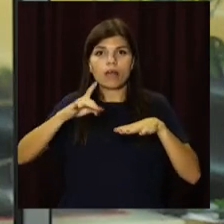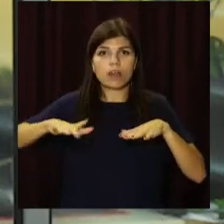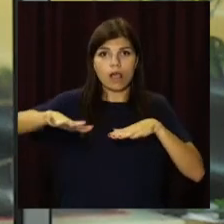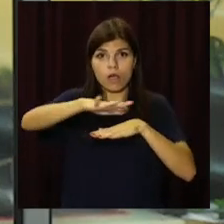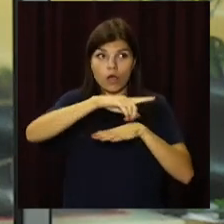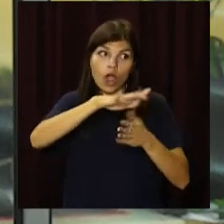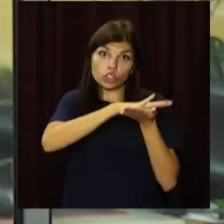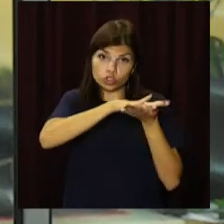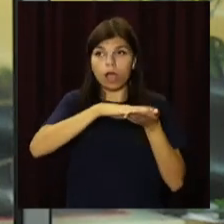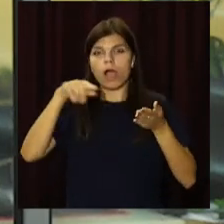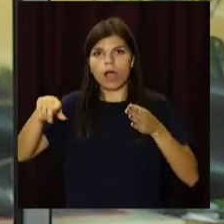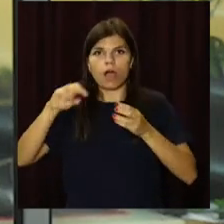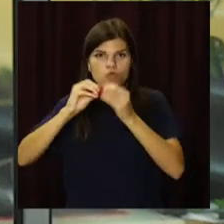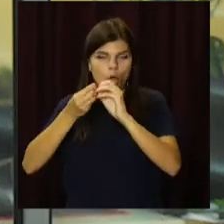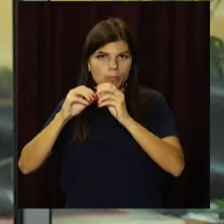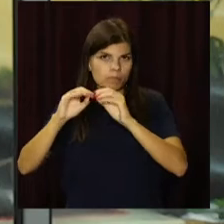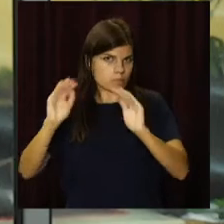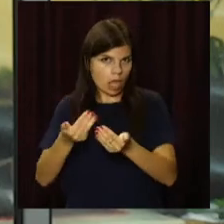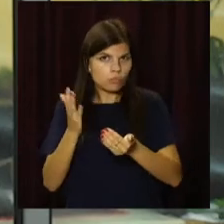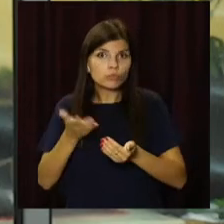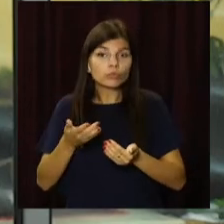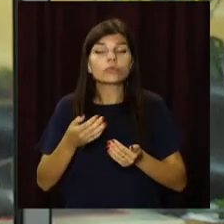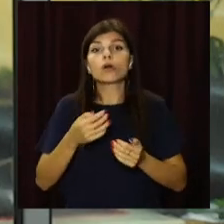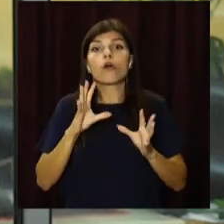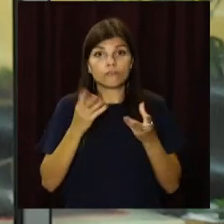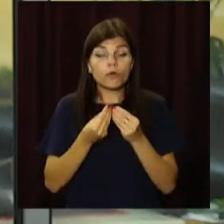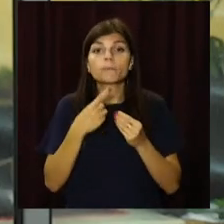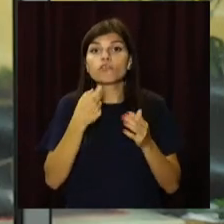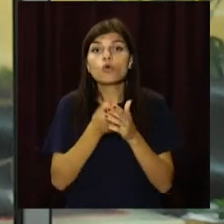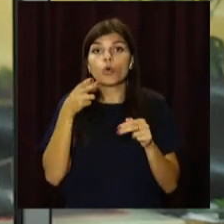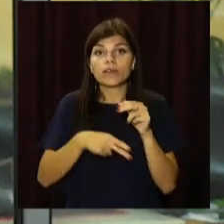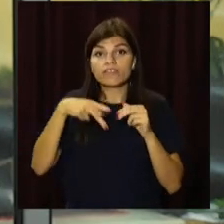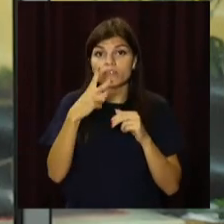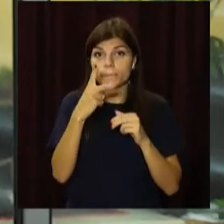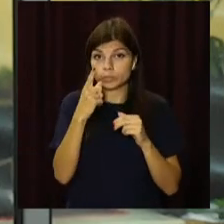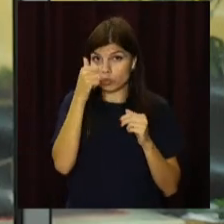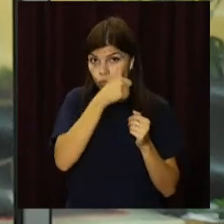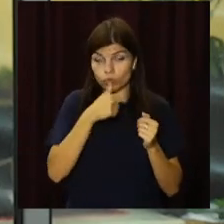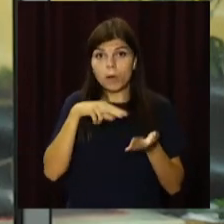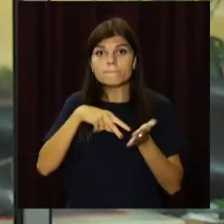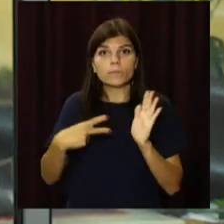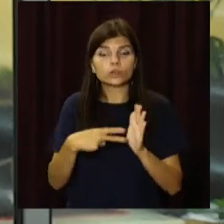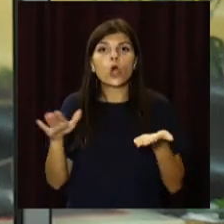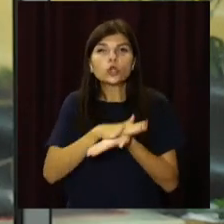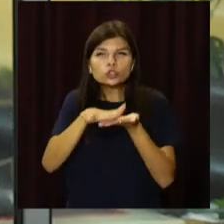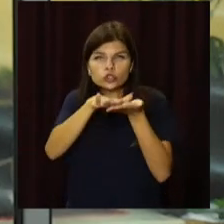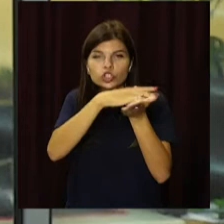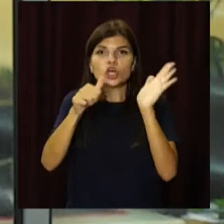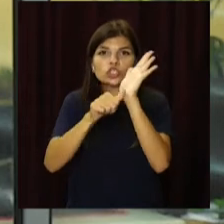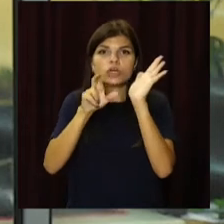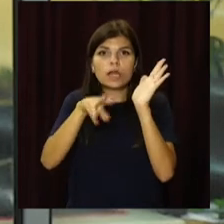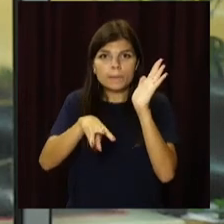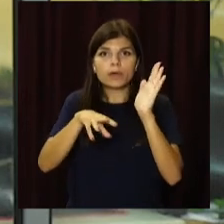наголошують у департаменті благоустрою міськради. Загалом до кінця 2021-го планують розчистити 6